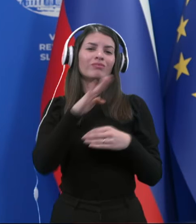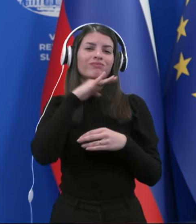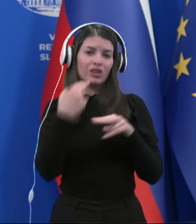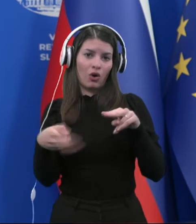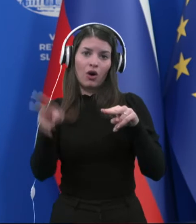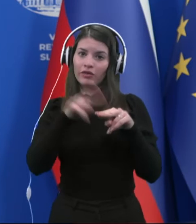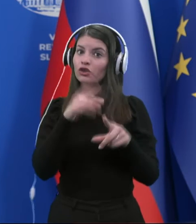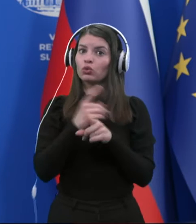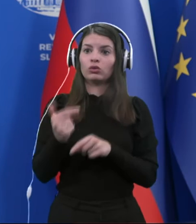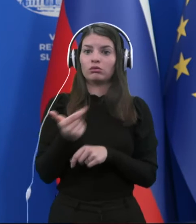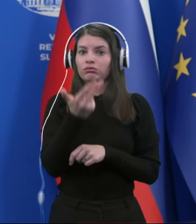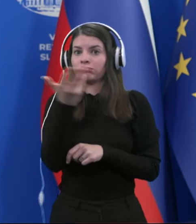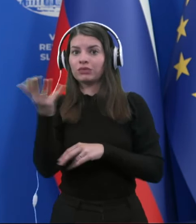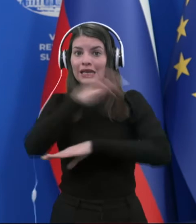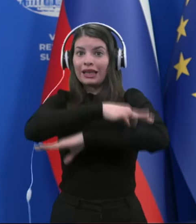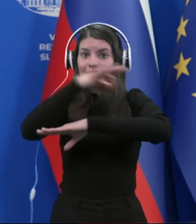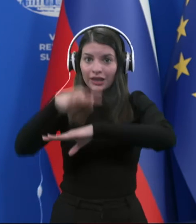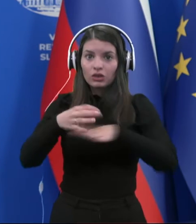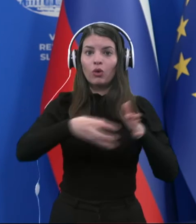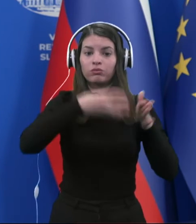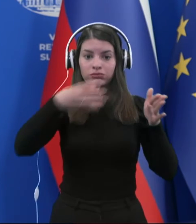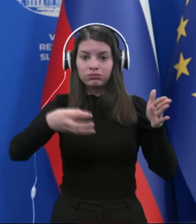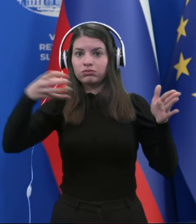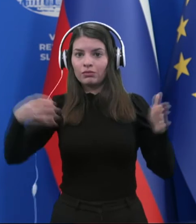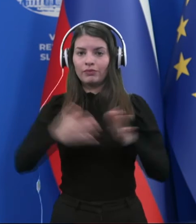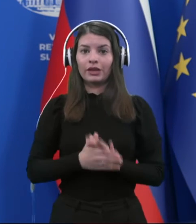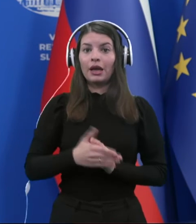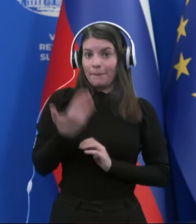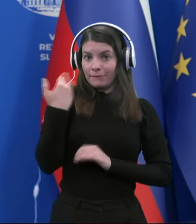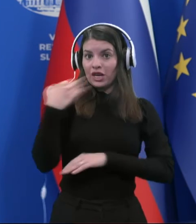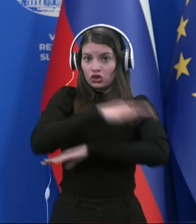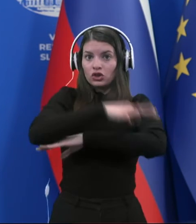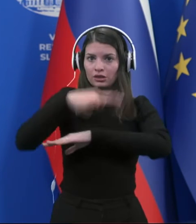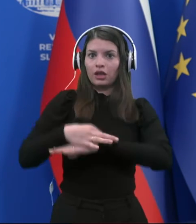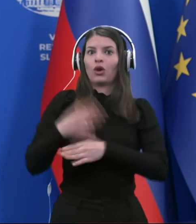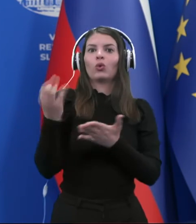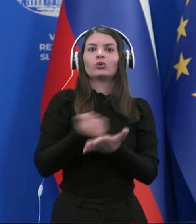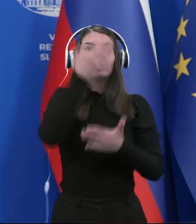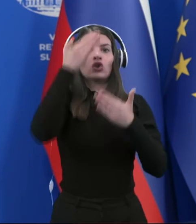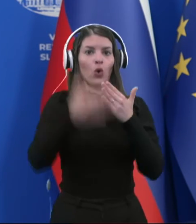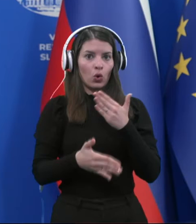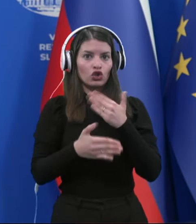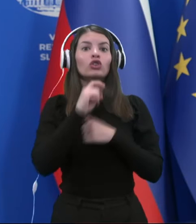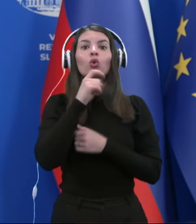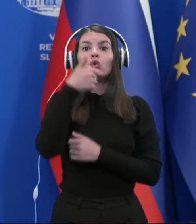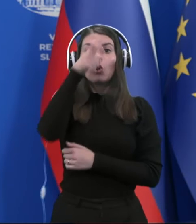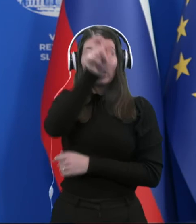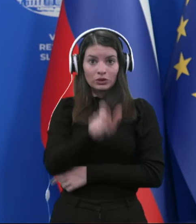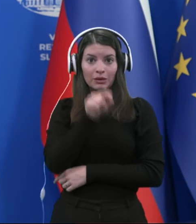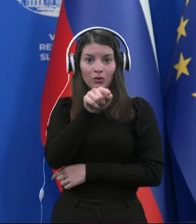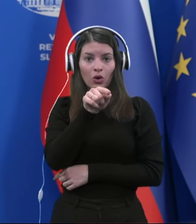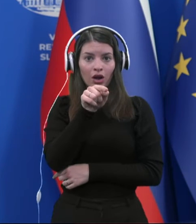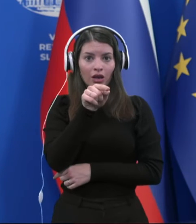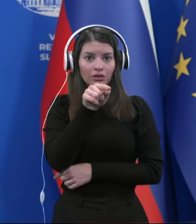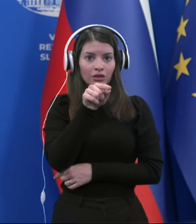več, včasih tudi več tednov. Ravno se je ta prejšnji teden relativno dobro končala zgodba bolnika, ki sem ga vpisal